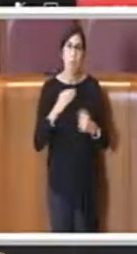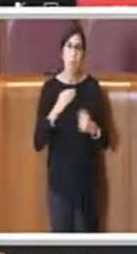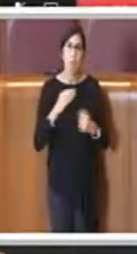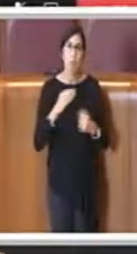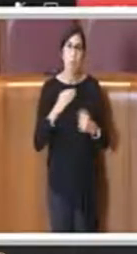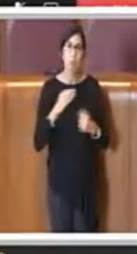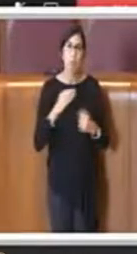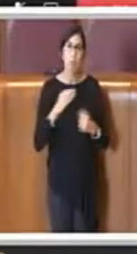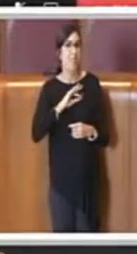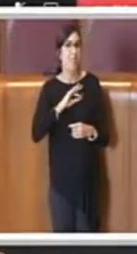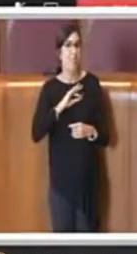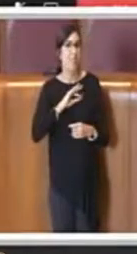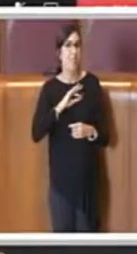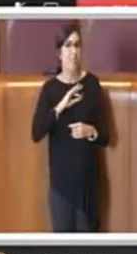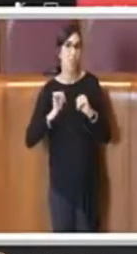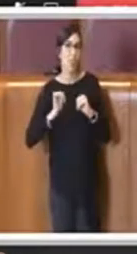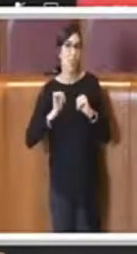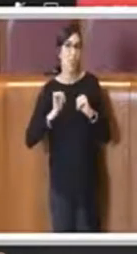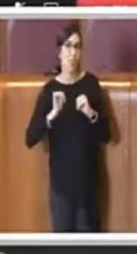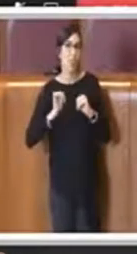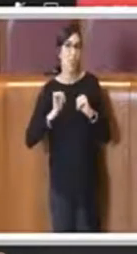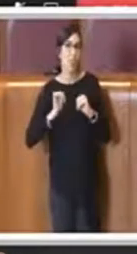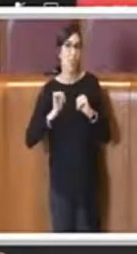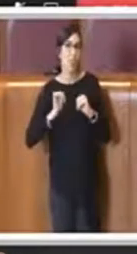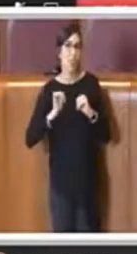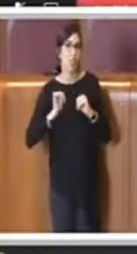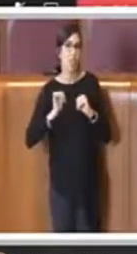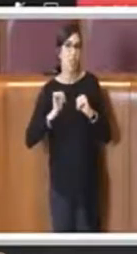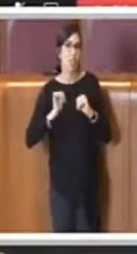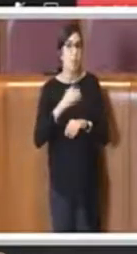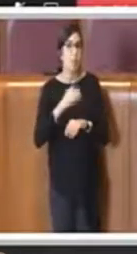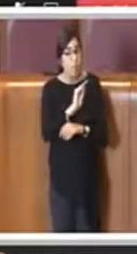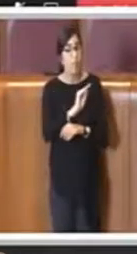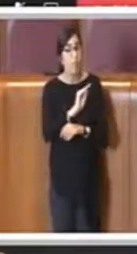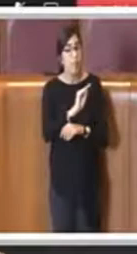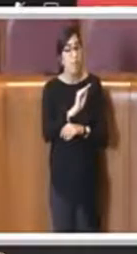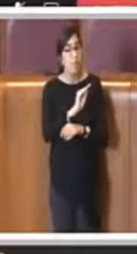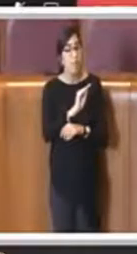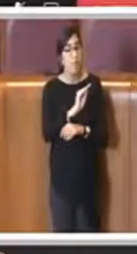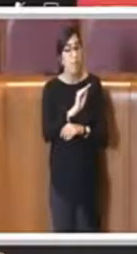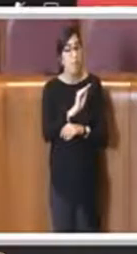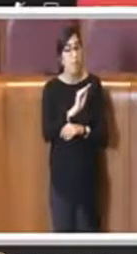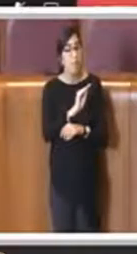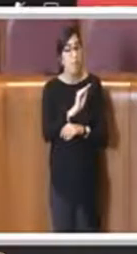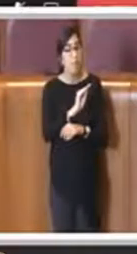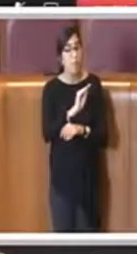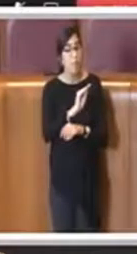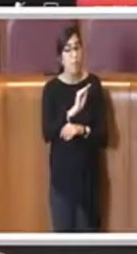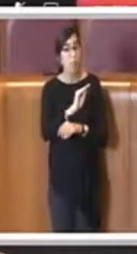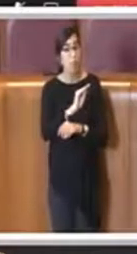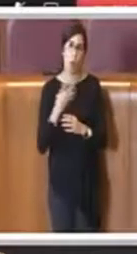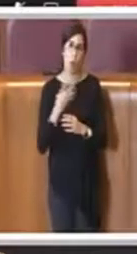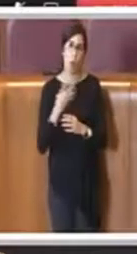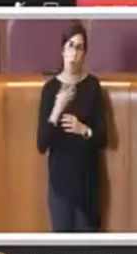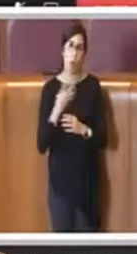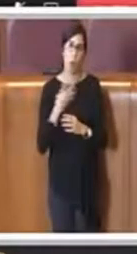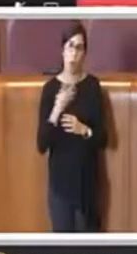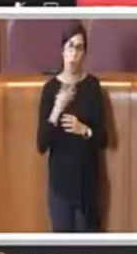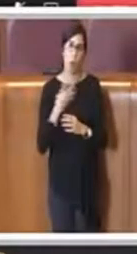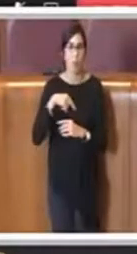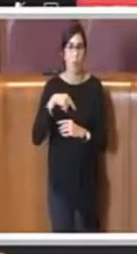capitolina, una richiesta finalizzata innanzitutto a, come diciamo da quattro anni sostanzialmente,